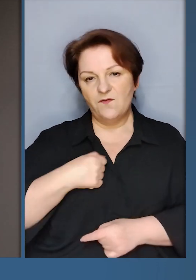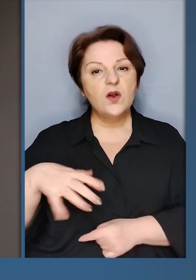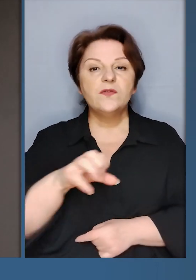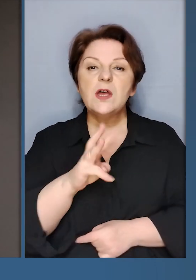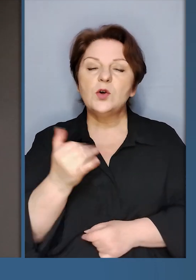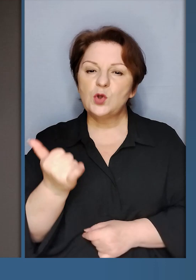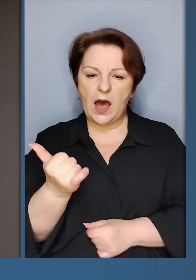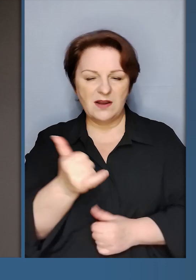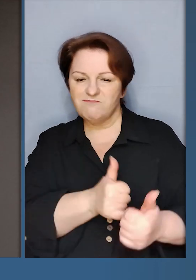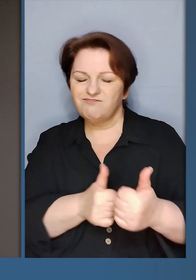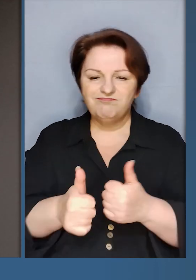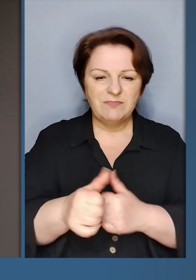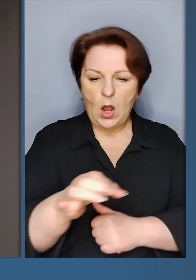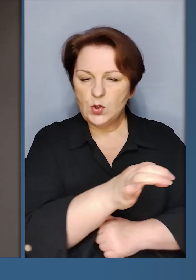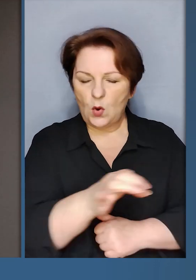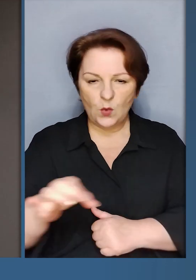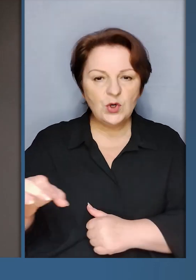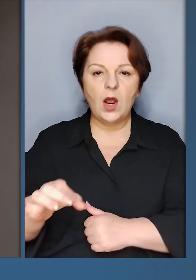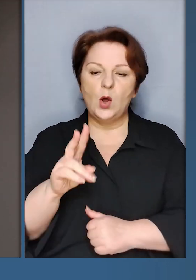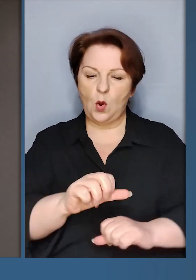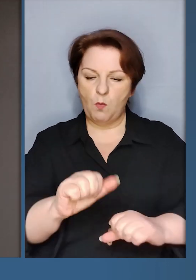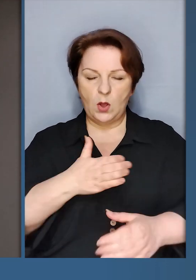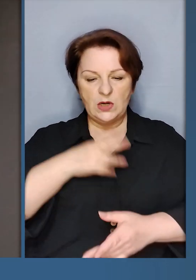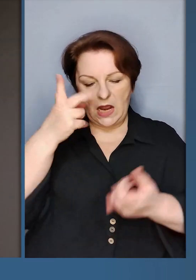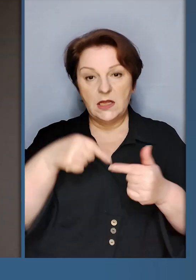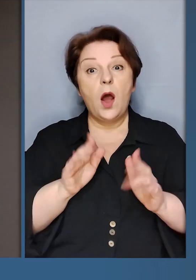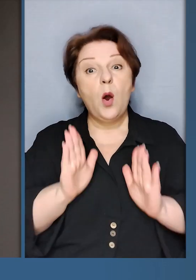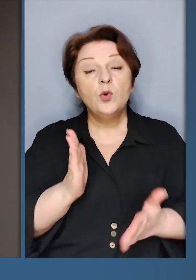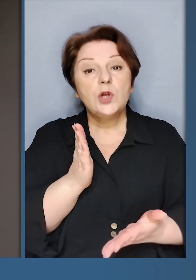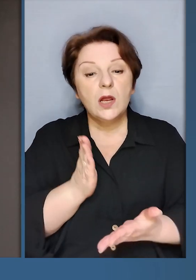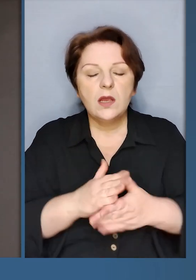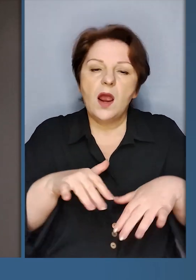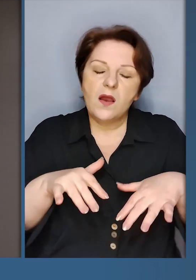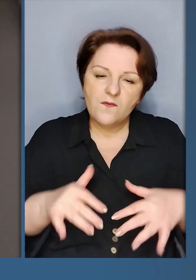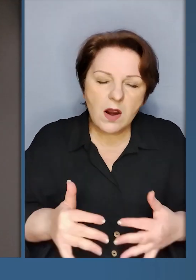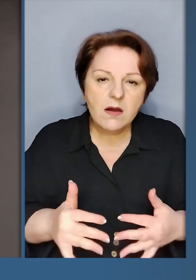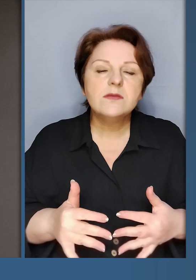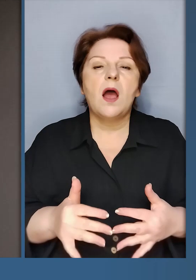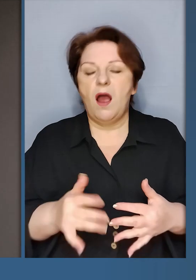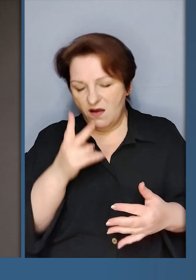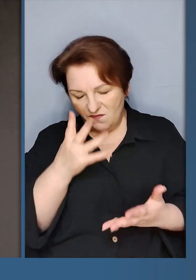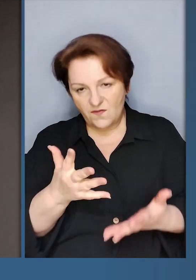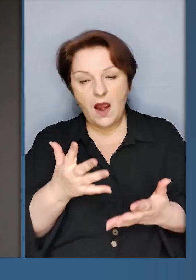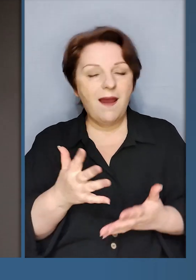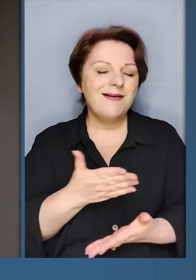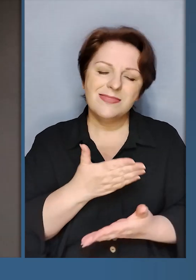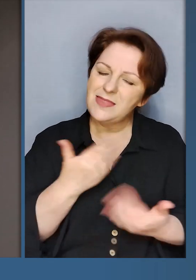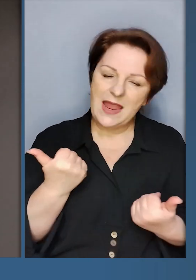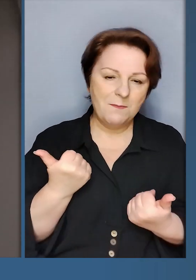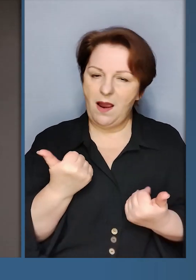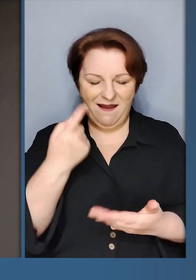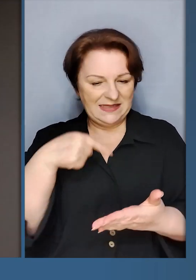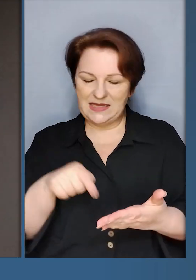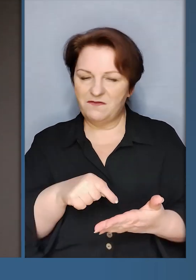таким воїнам. Усім, хто зараз на нулі. Усім, хто оборонить нашу державу. І хоч є втома, її видно,